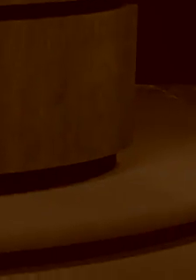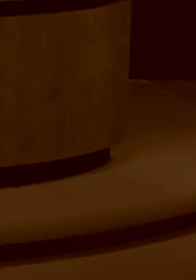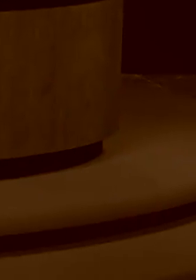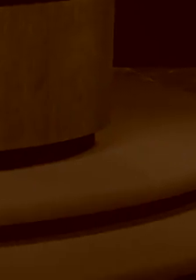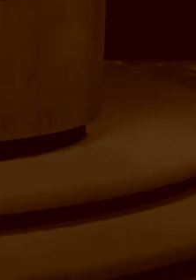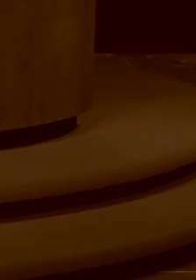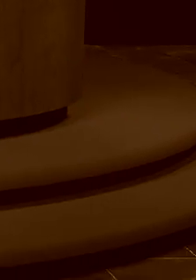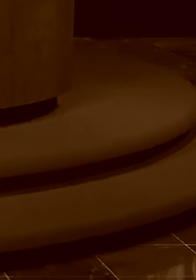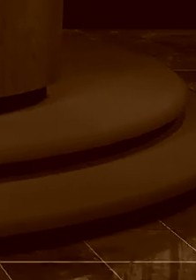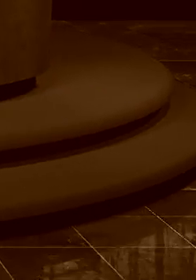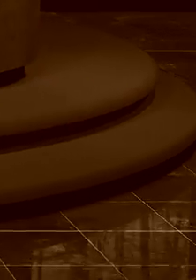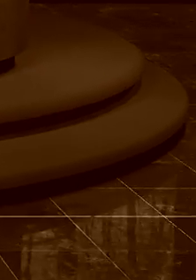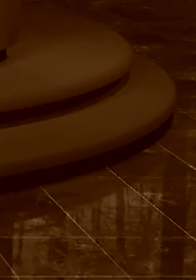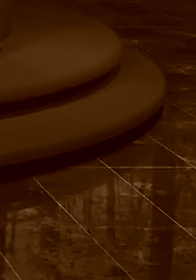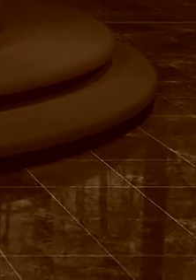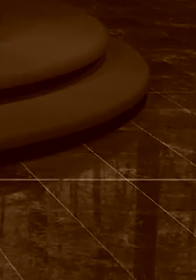muzyka muzyka